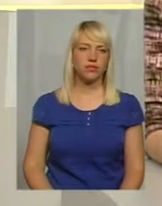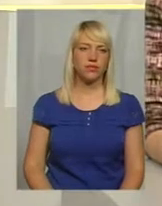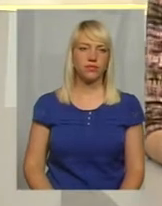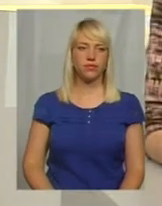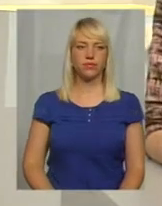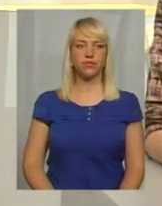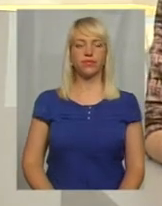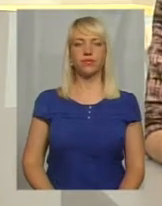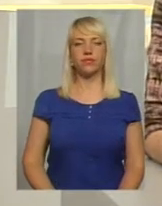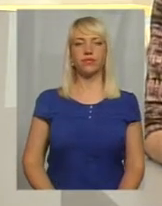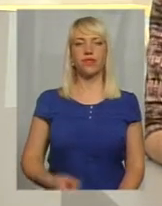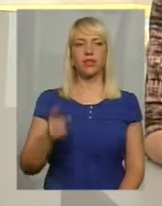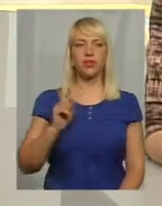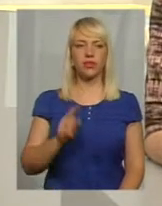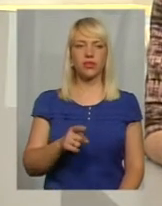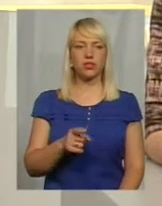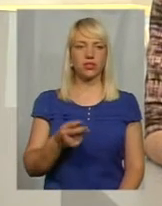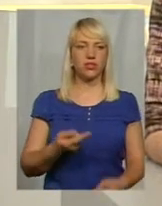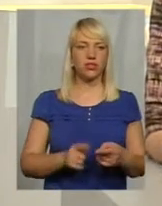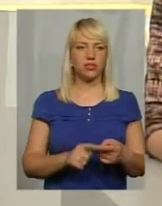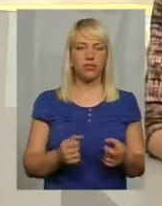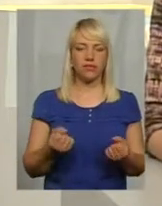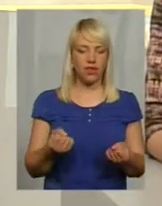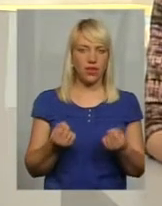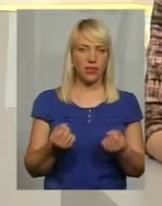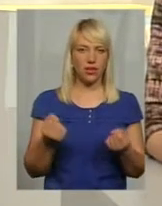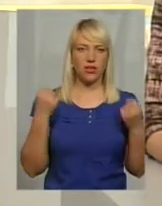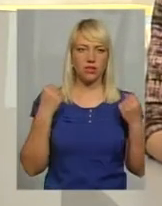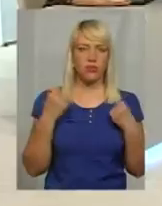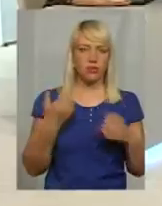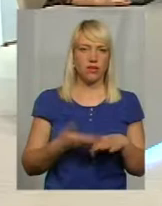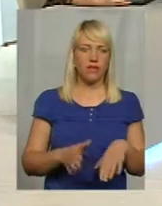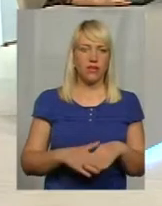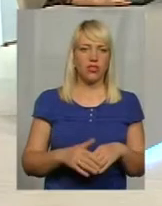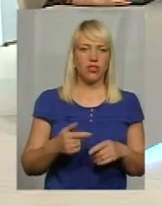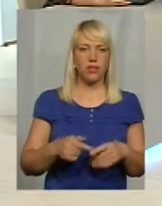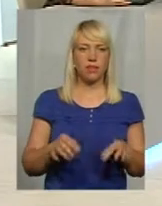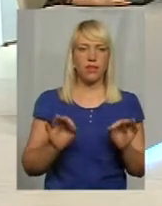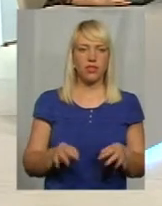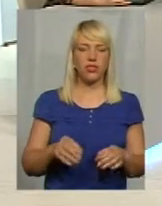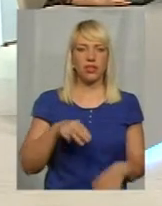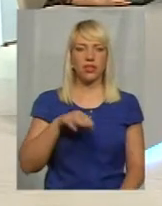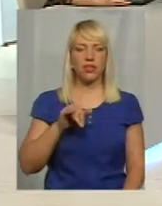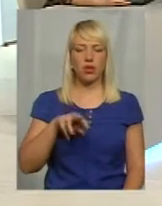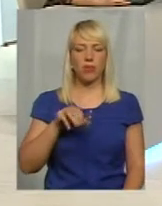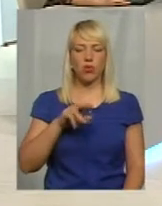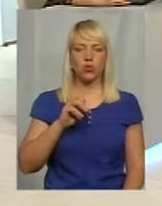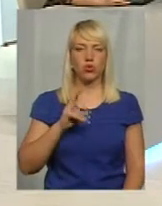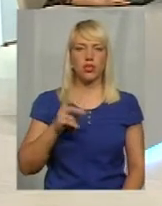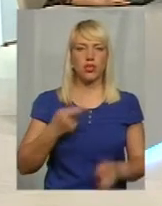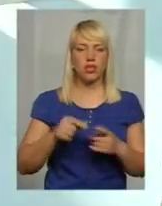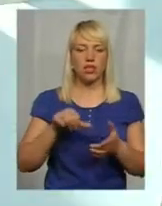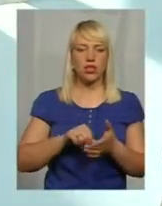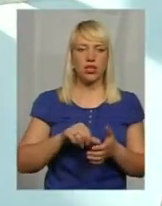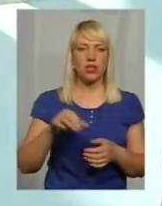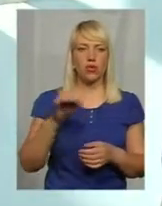Ну, тисячу гривень важко втримати спортсмена. Звичайно, так. Тільки у нас Аліна Комощук, член основного складу національної